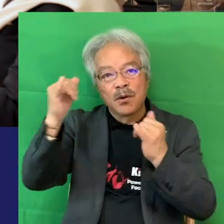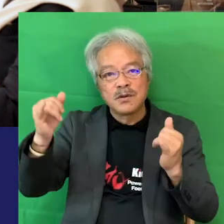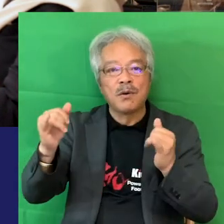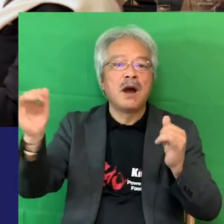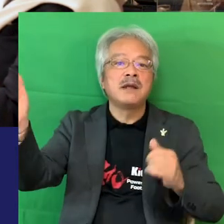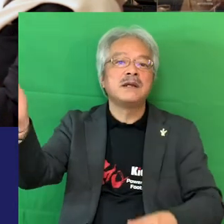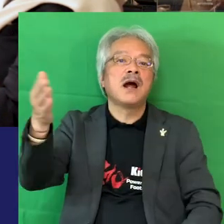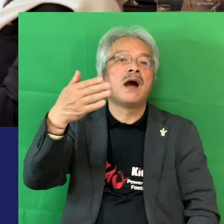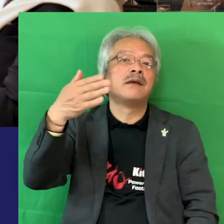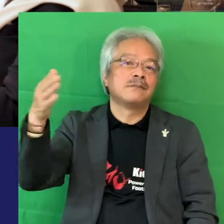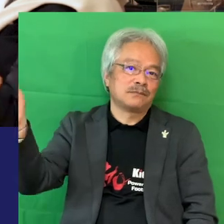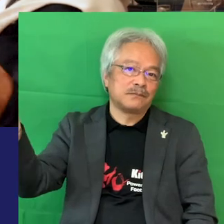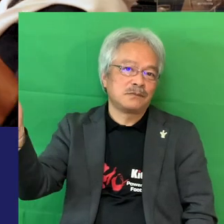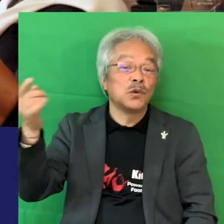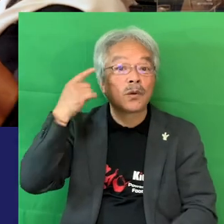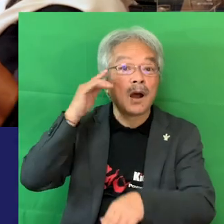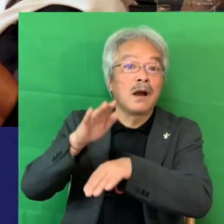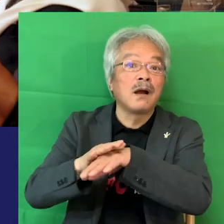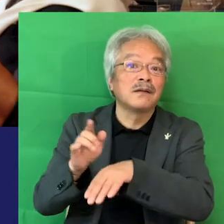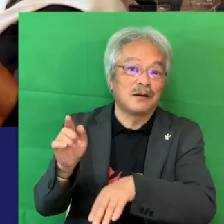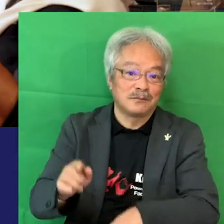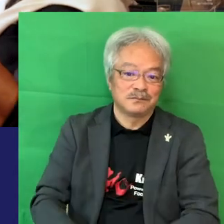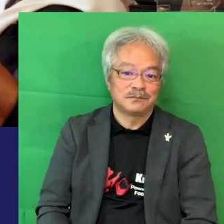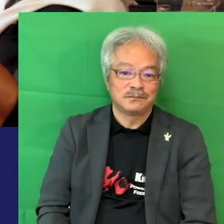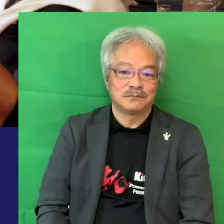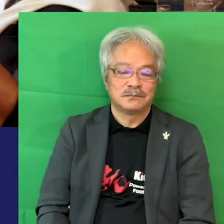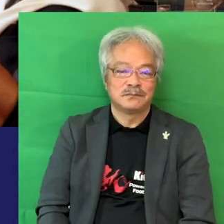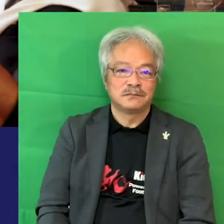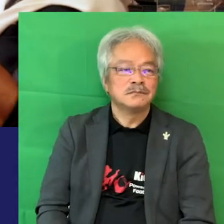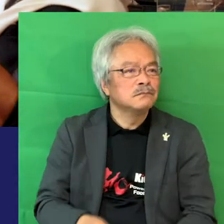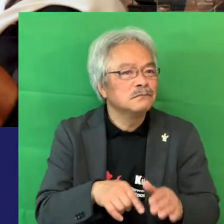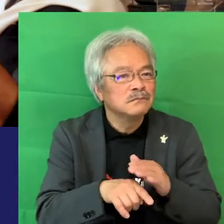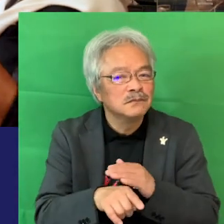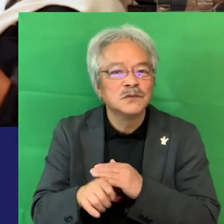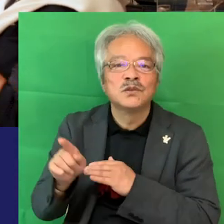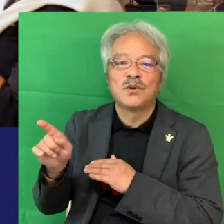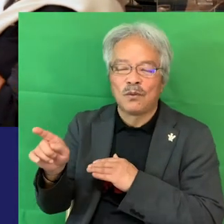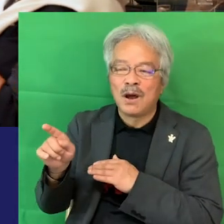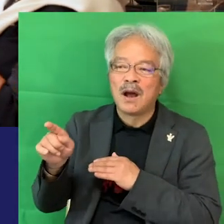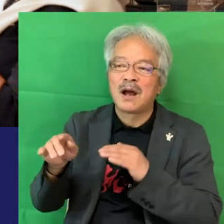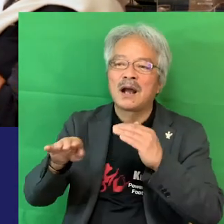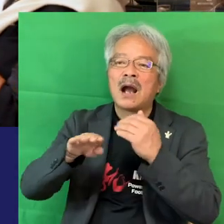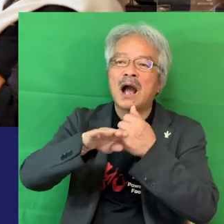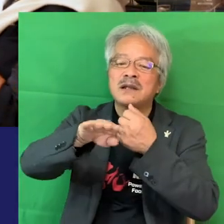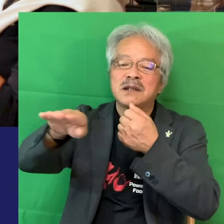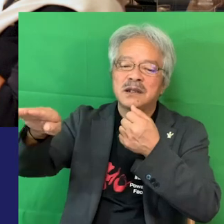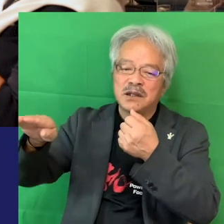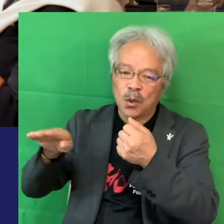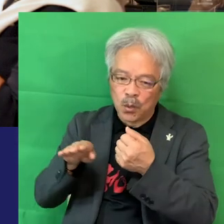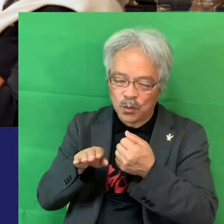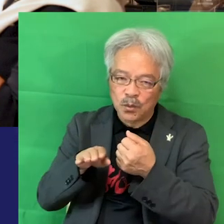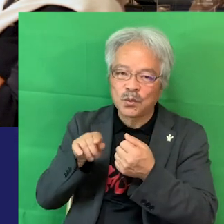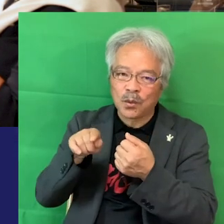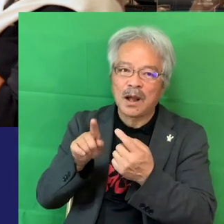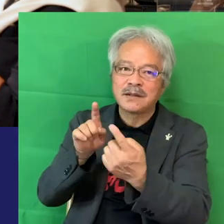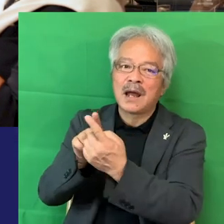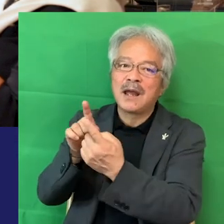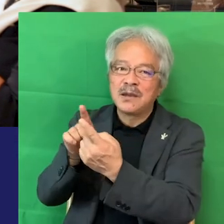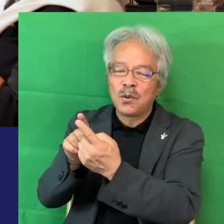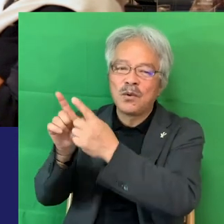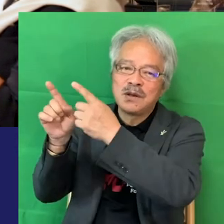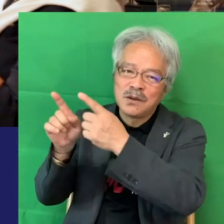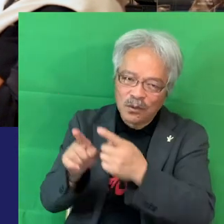え方のみんなそうかっていうことそれは環境とかその対応でそうなったっていう